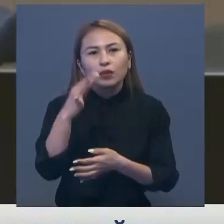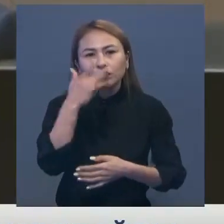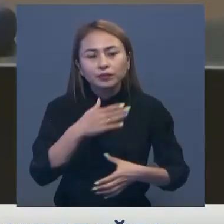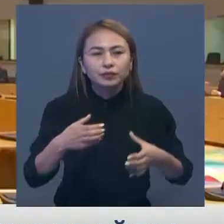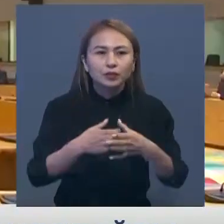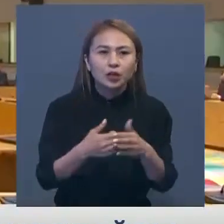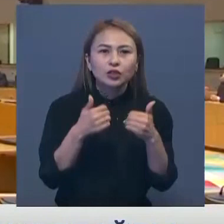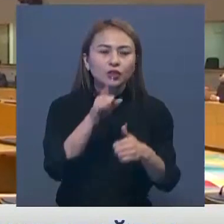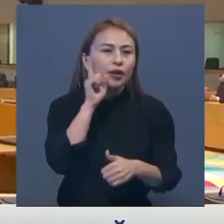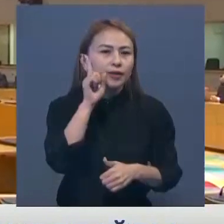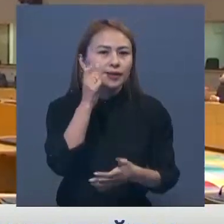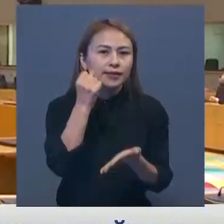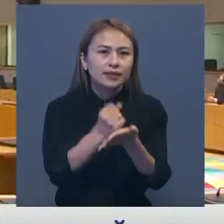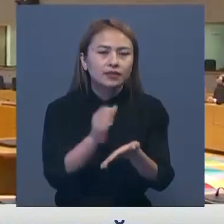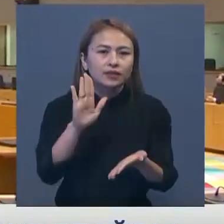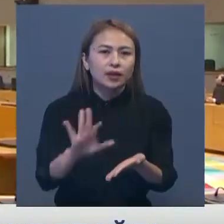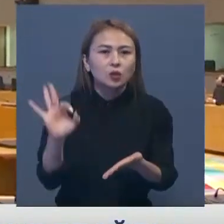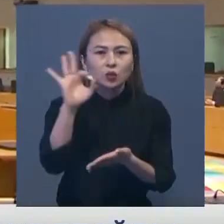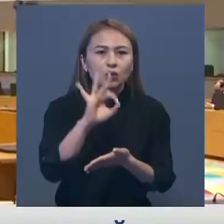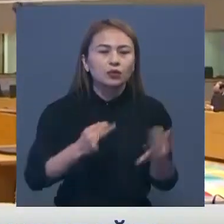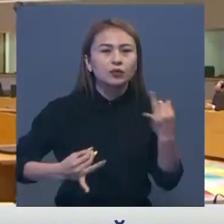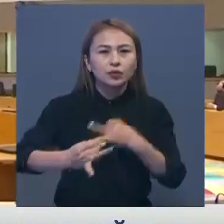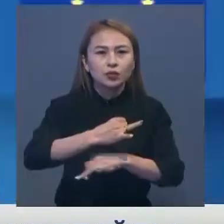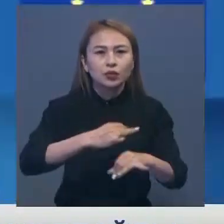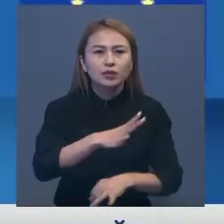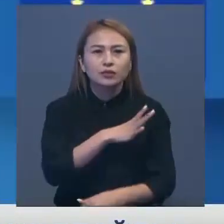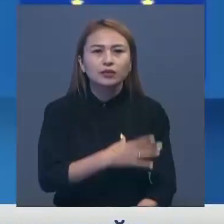жасыл сертификат жәнеңді сөз қозғалды.